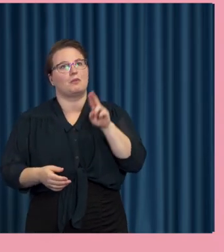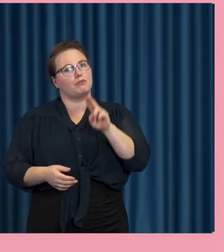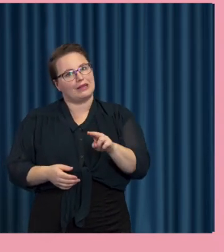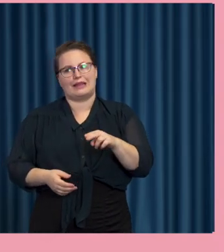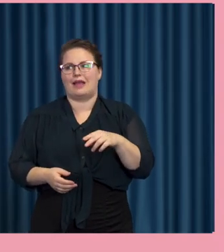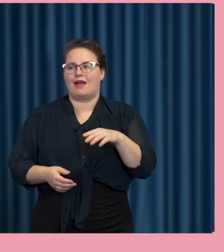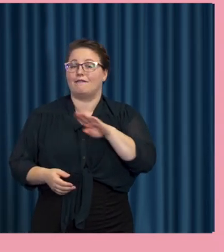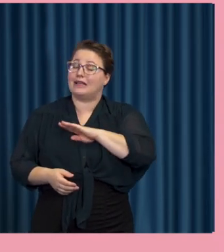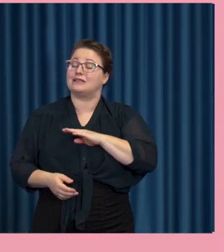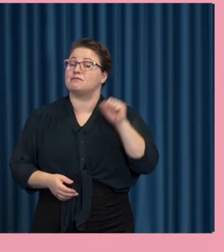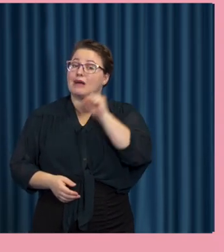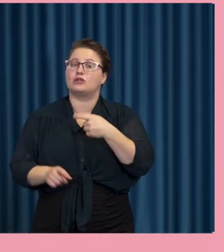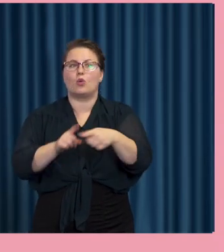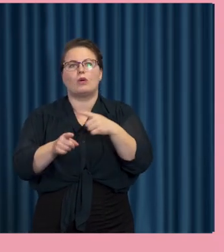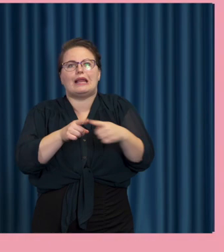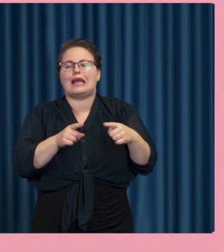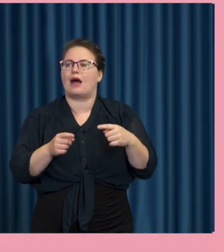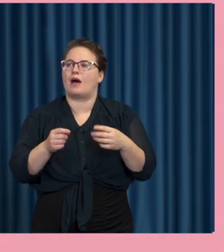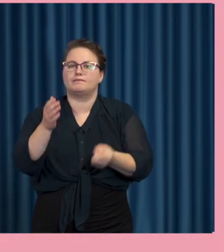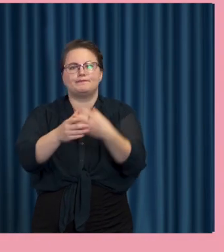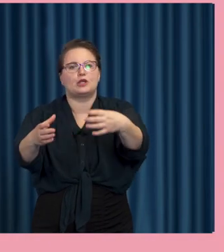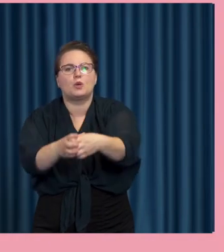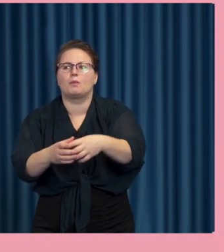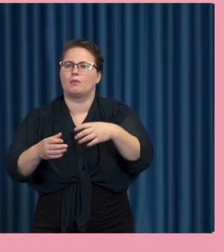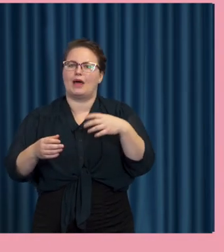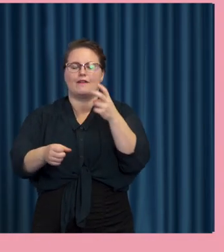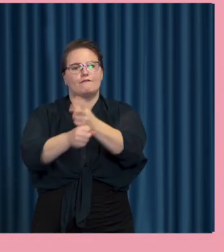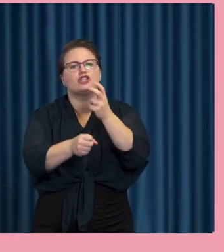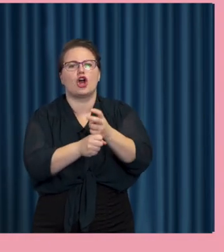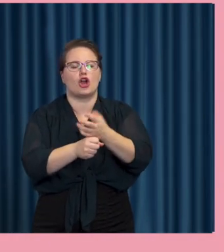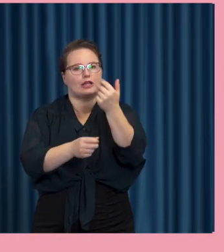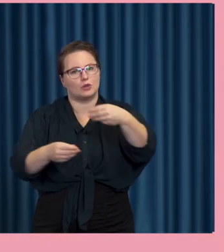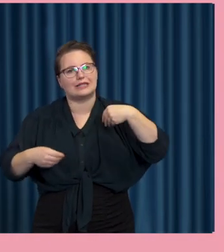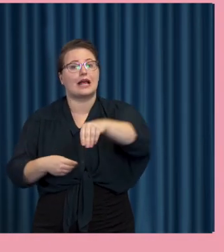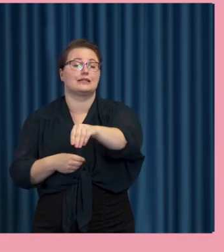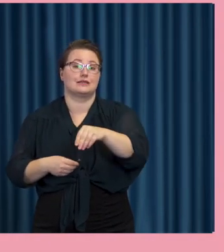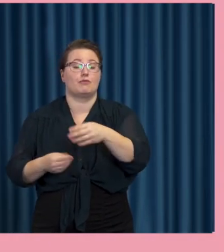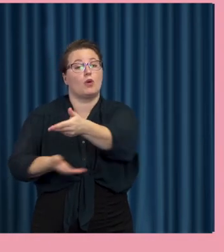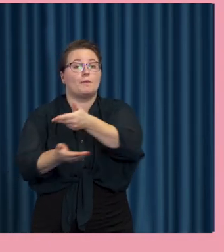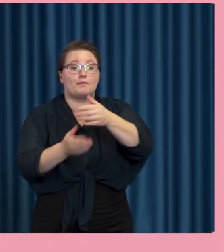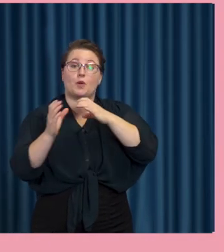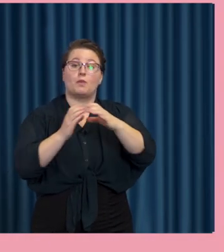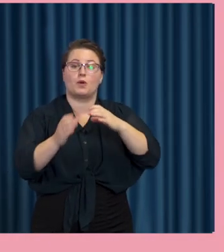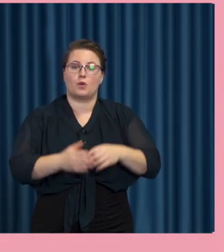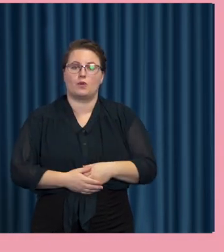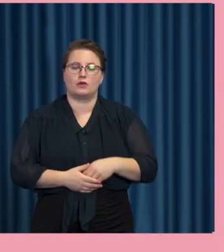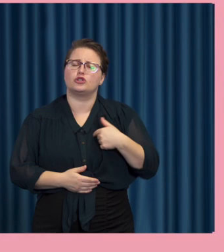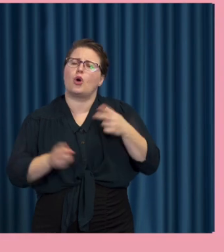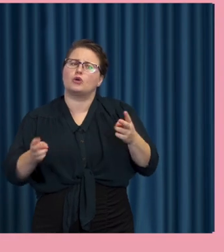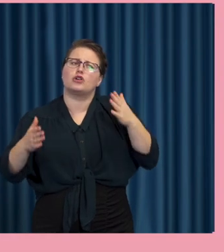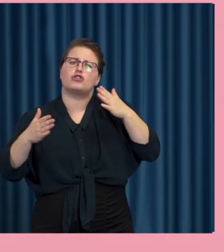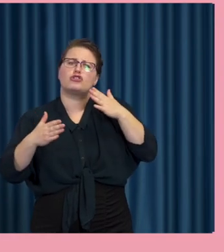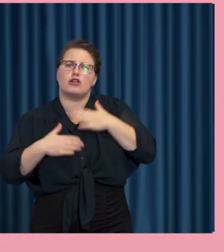allihet upp lite olika sådana initiativ. Det kommer mer och mer tycker jag. jag är ganska glad över det. Jag tycker även, jag är väldigt glad att till exempel stora